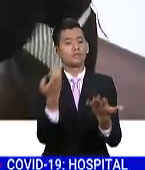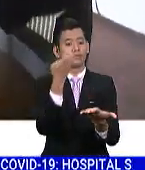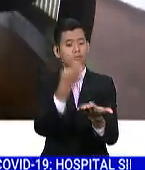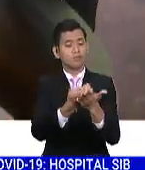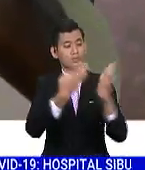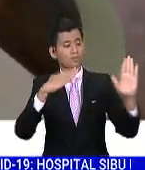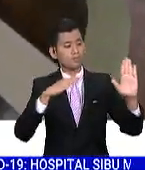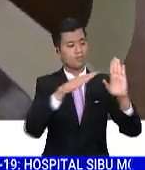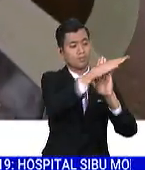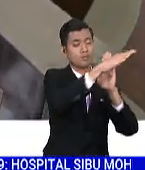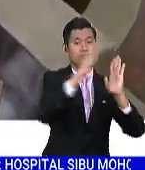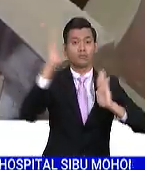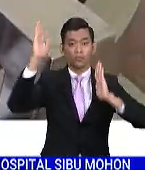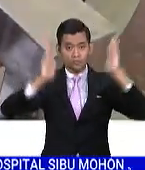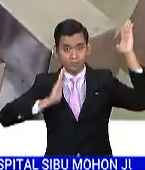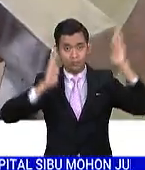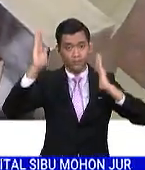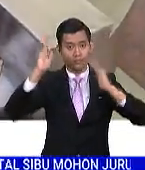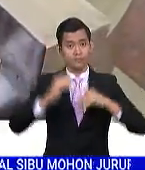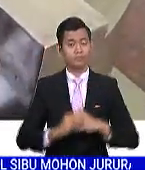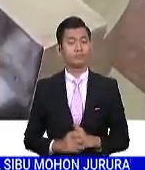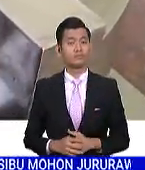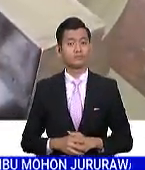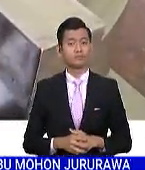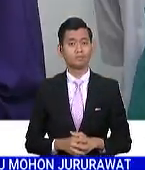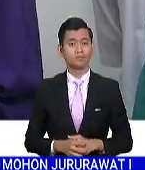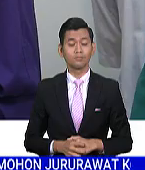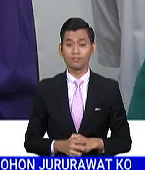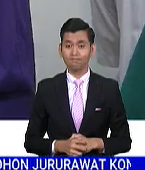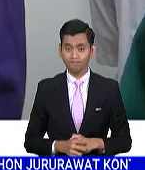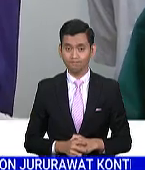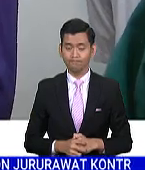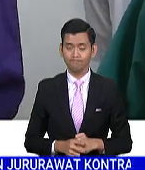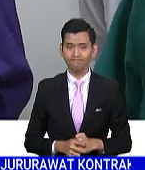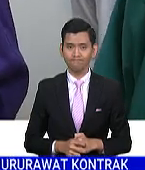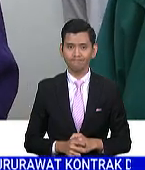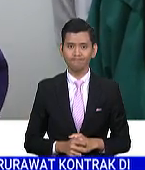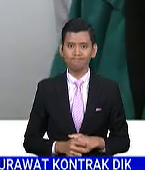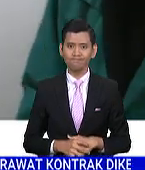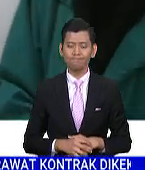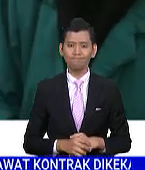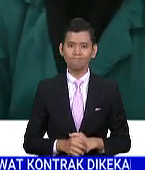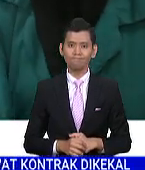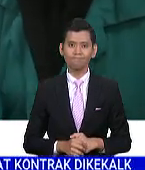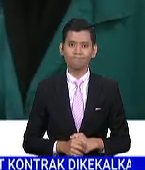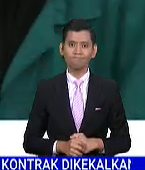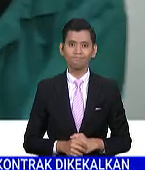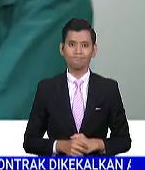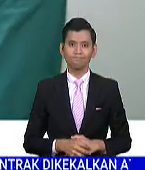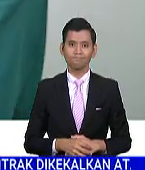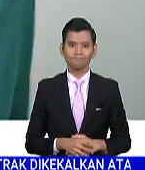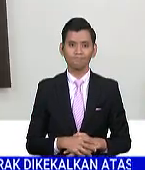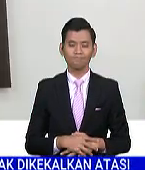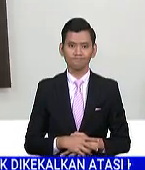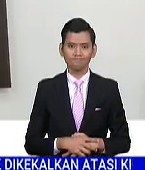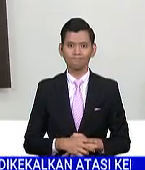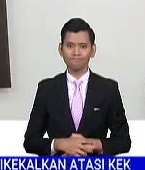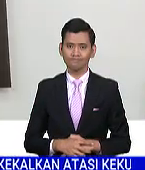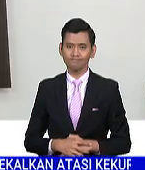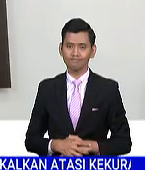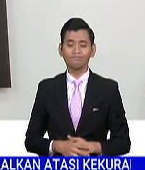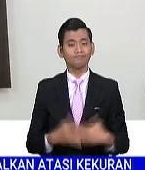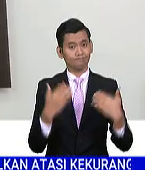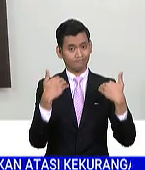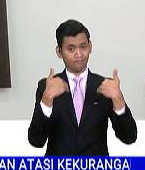kerana